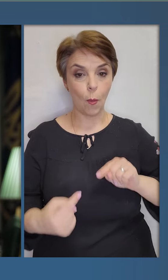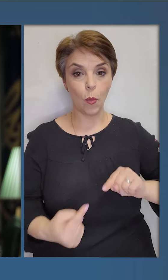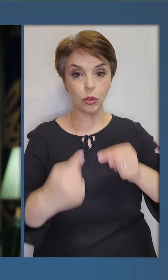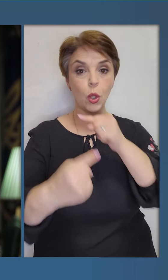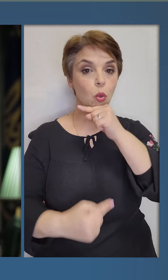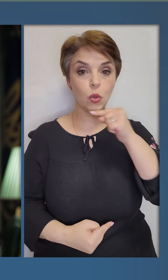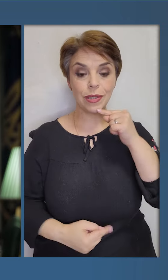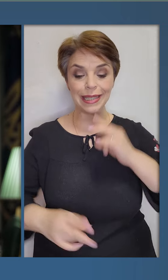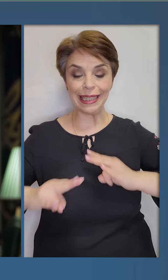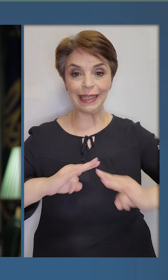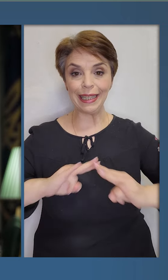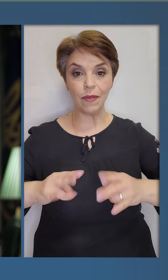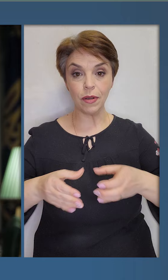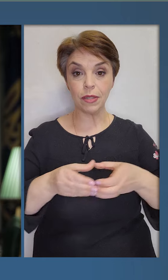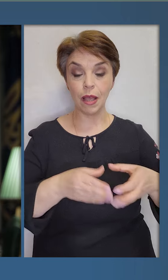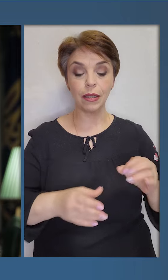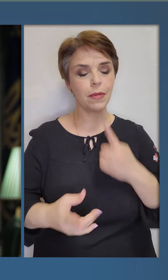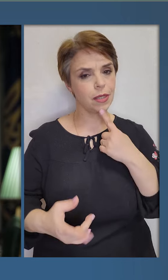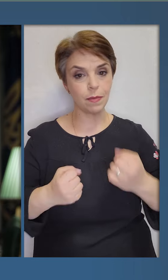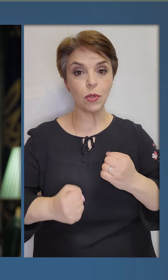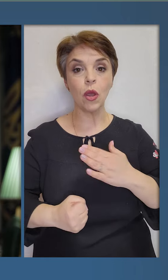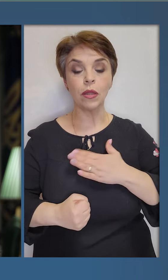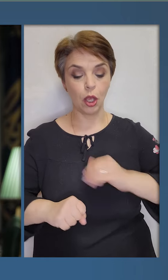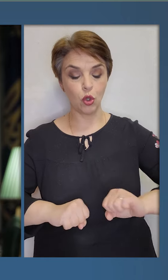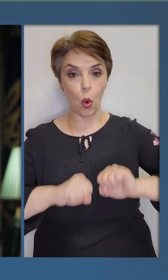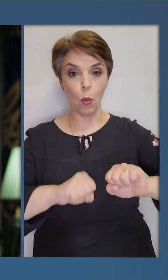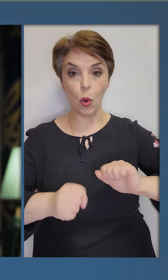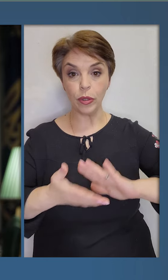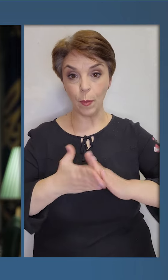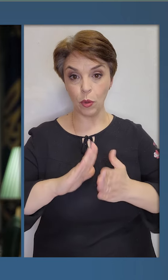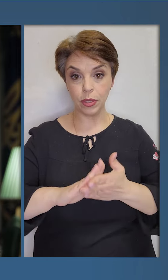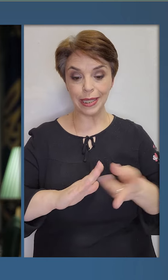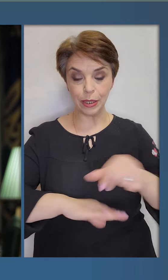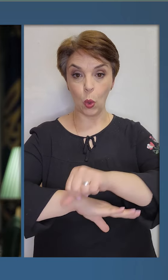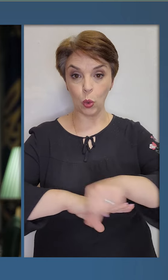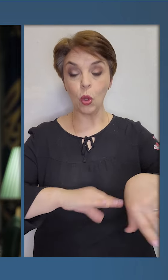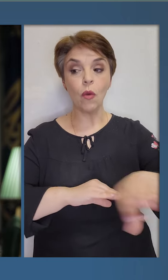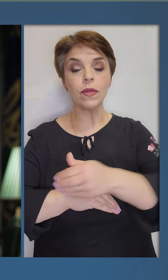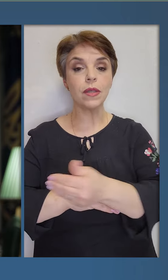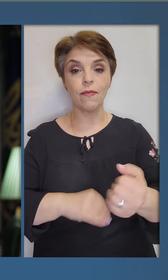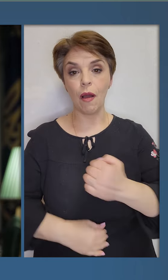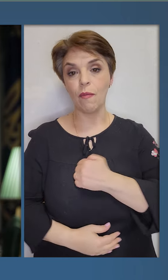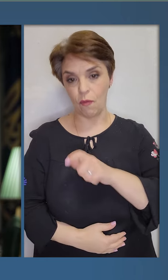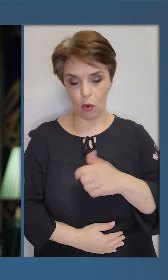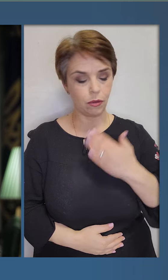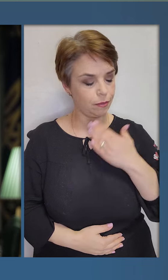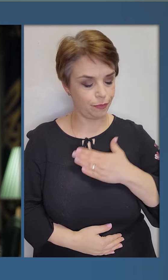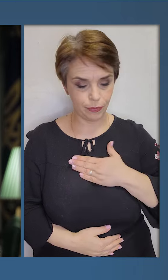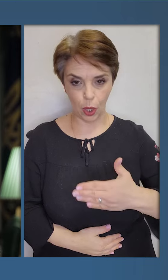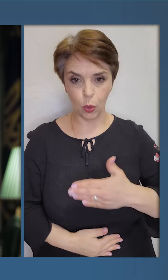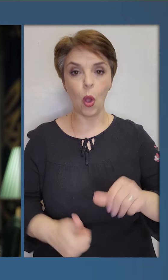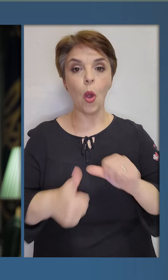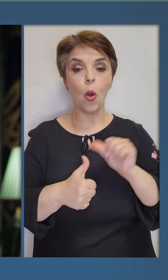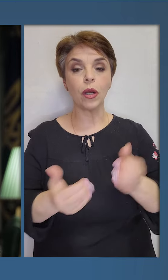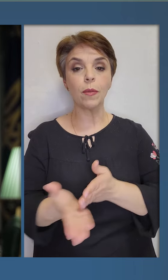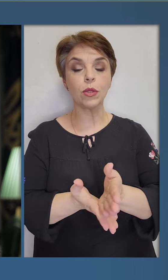які протидіють російським диверсантам та зміцнюють наші оборонні позиції на кордоні. Усім вам, воїни, дякую.